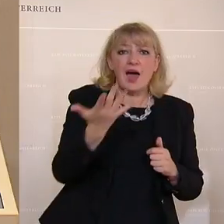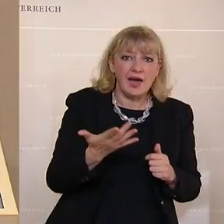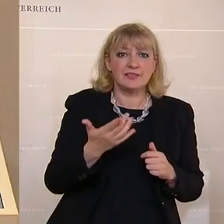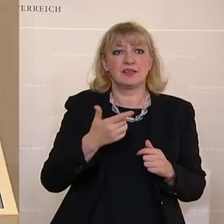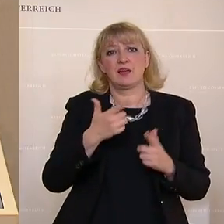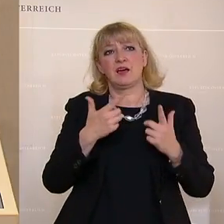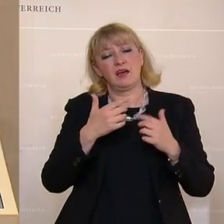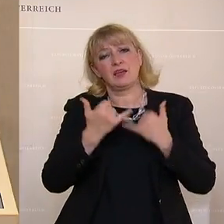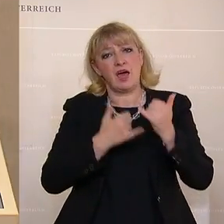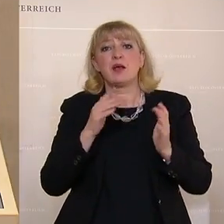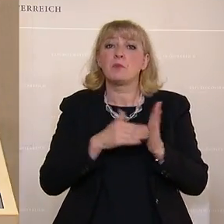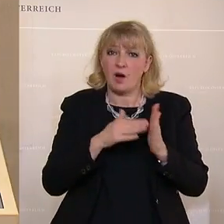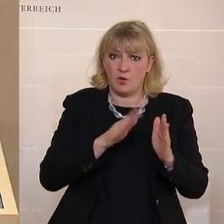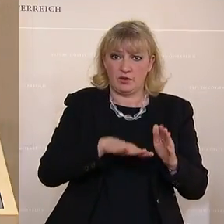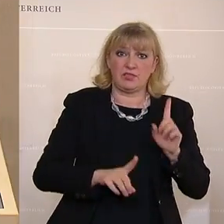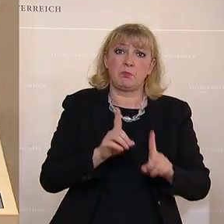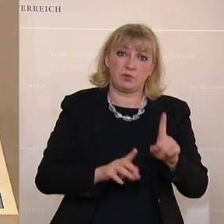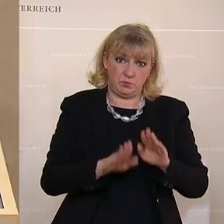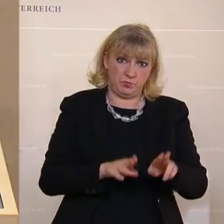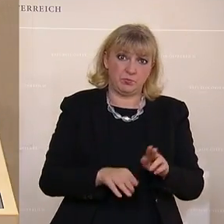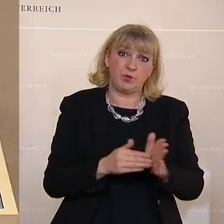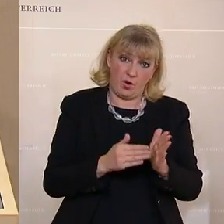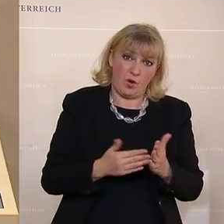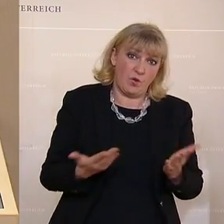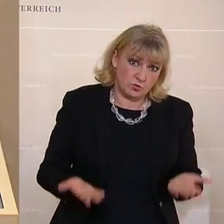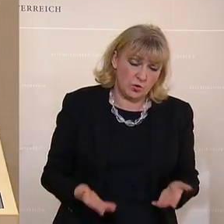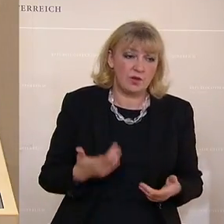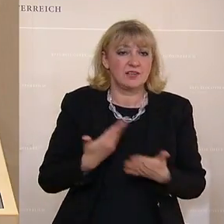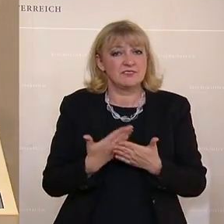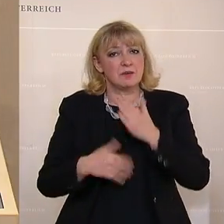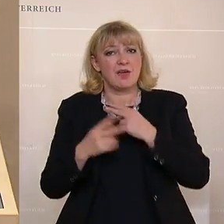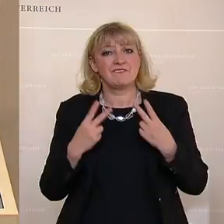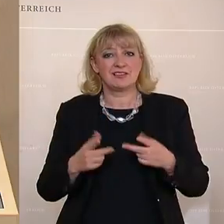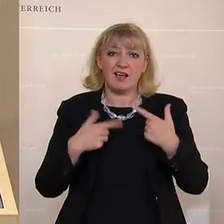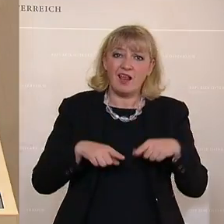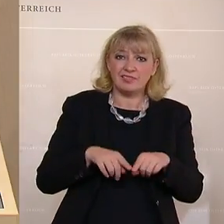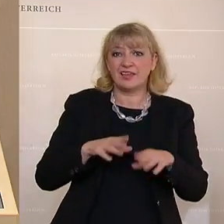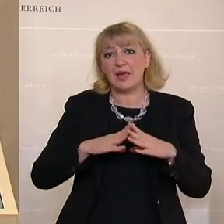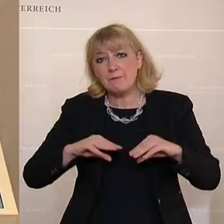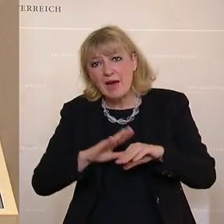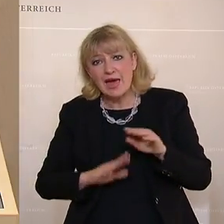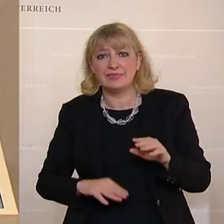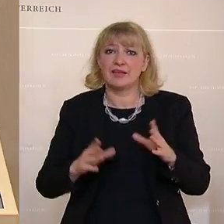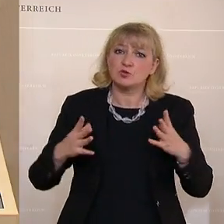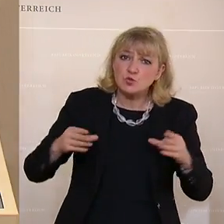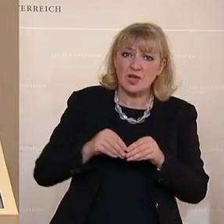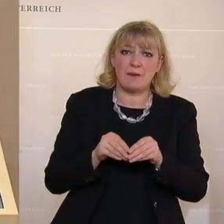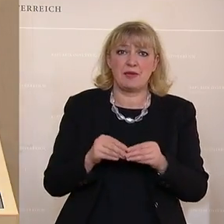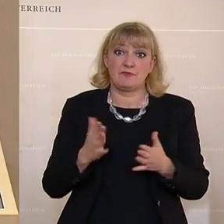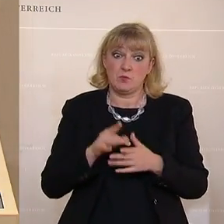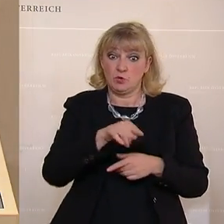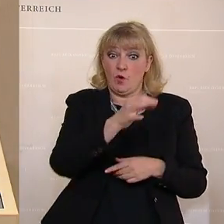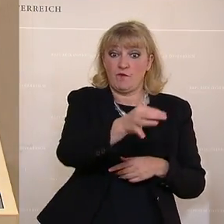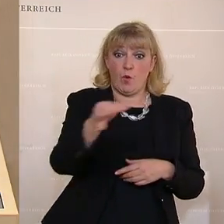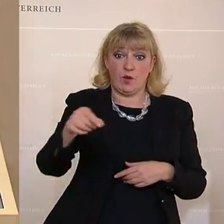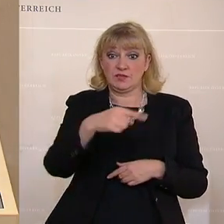mehr Bedarf an Kinderbetreuung notwendig ist. Und deswegen finde ich es auch umso wichtiger, dass die Länder und Gemeinden mit an Bord sind, weil die sind vor Ort, die